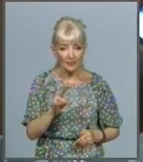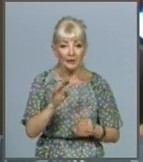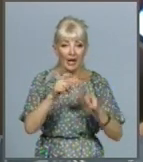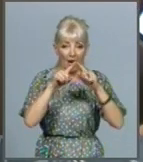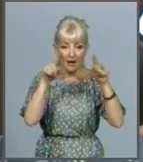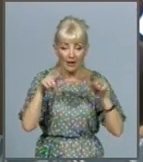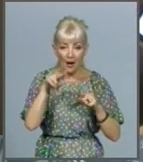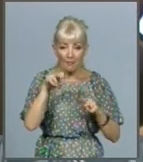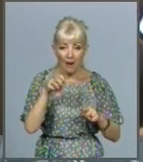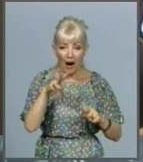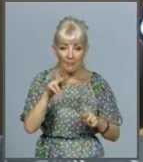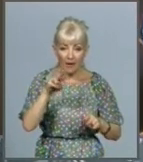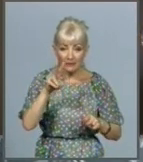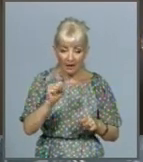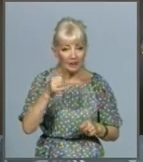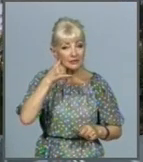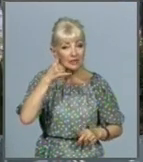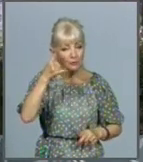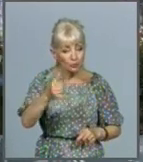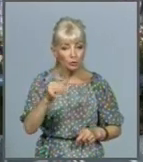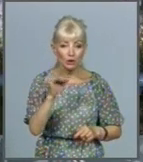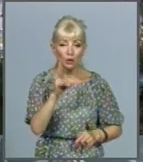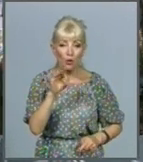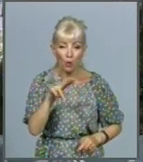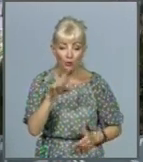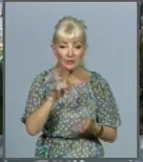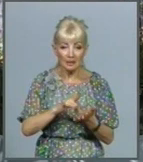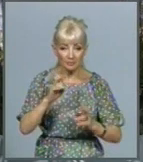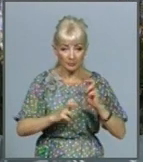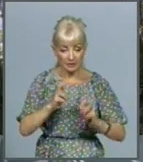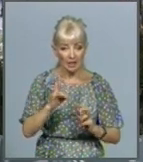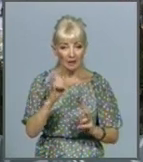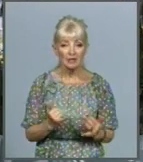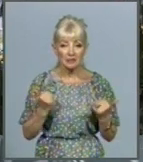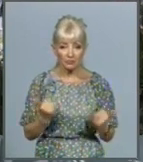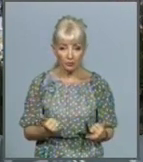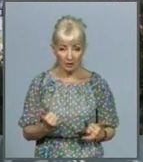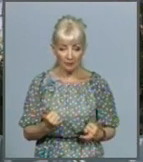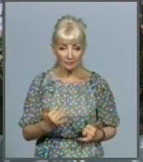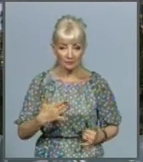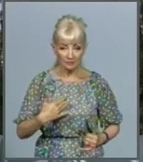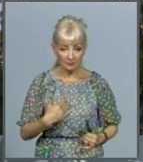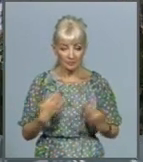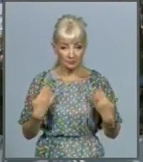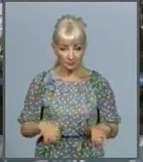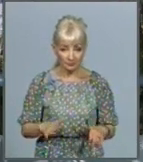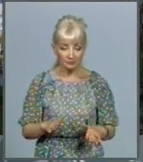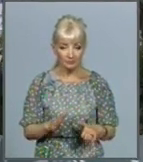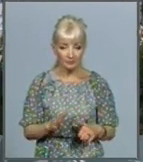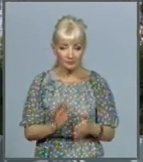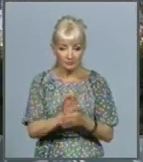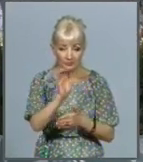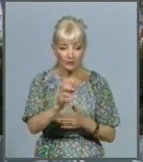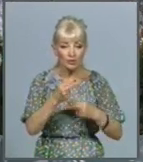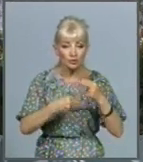абонентських відділів та колдцентру підприємства. На сьогодні нами вже направлено через Укрпочту близько